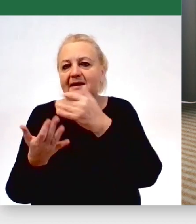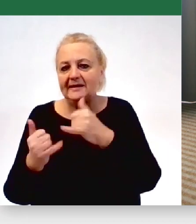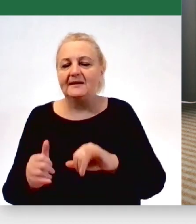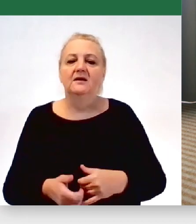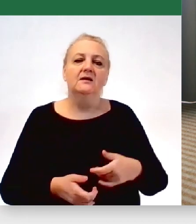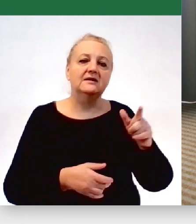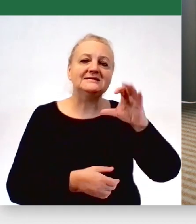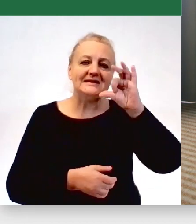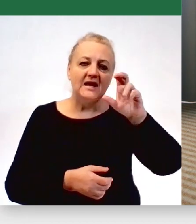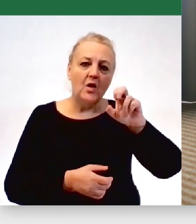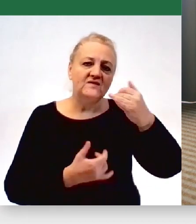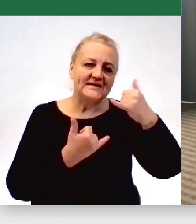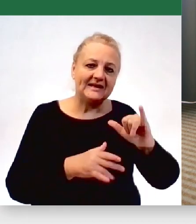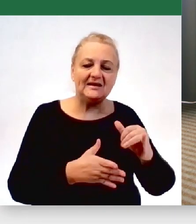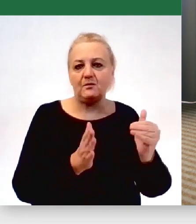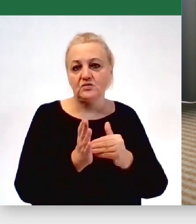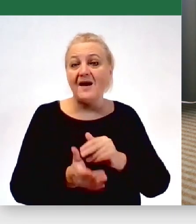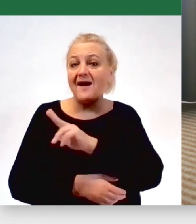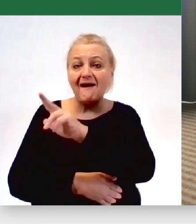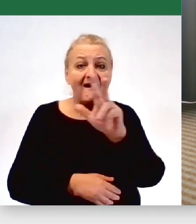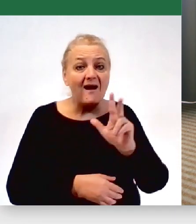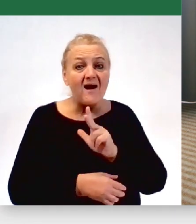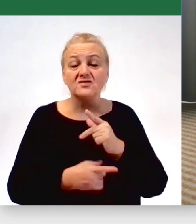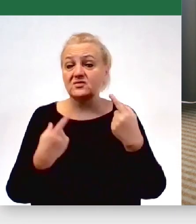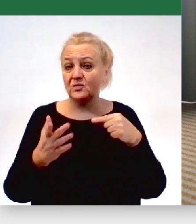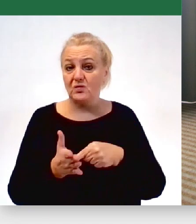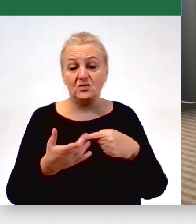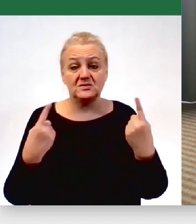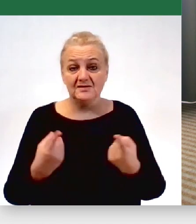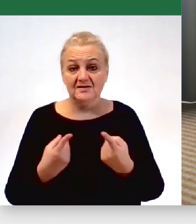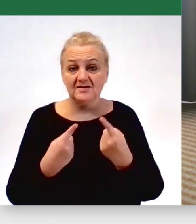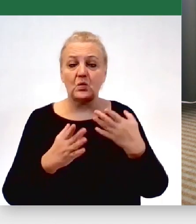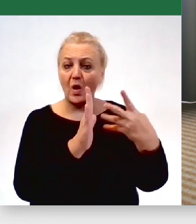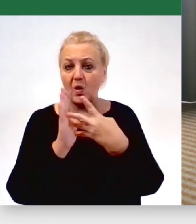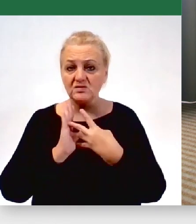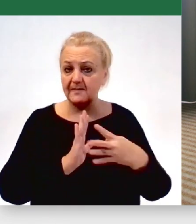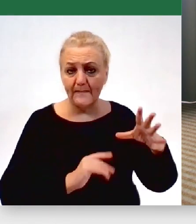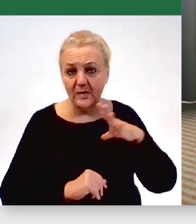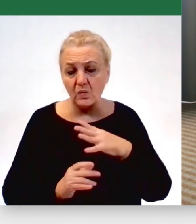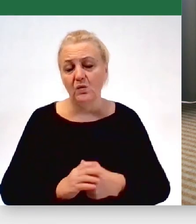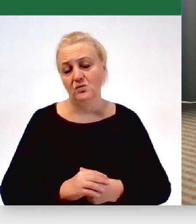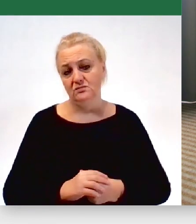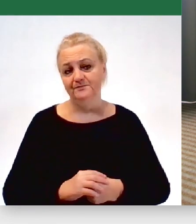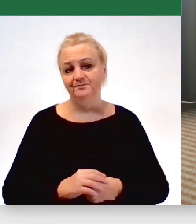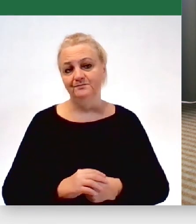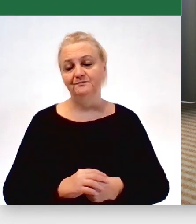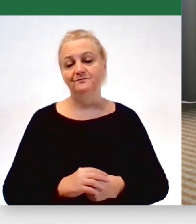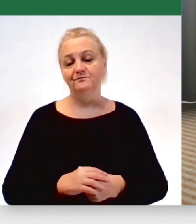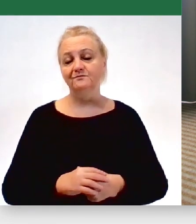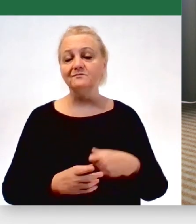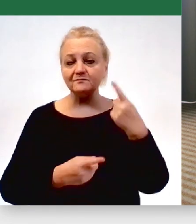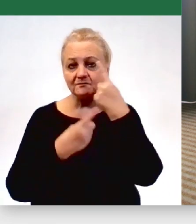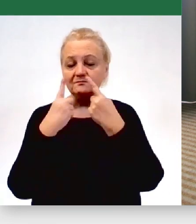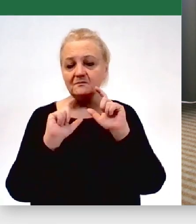Starachowicach. Ale każdy z nas tę sytuację oceniał i myślę,